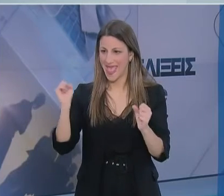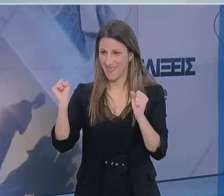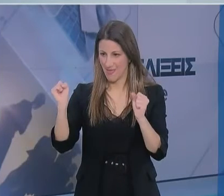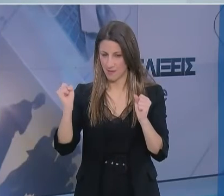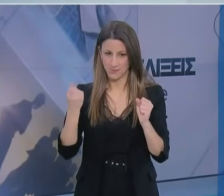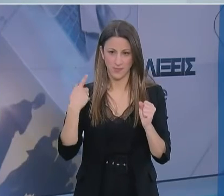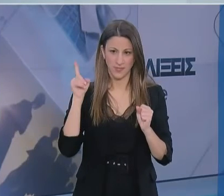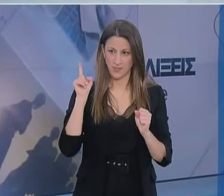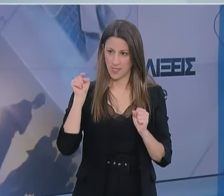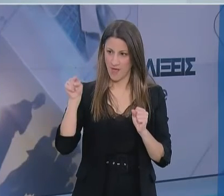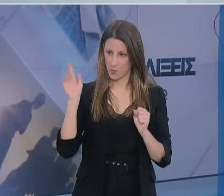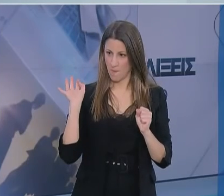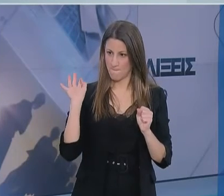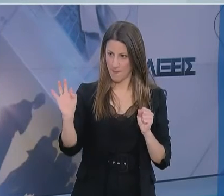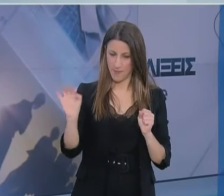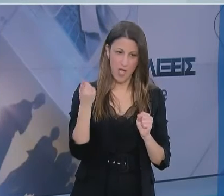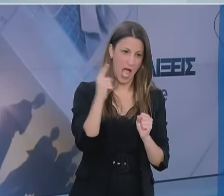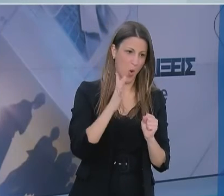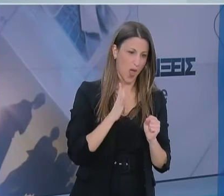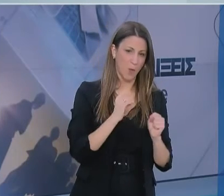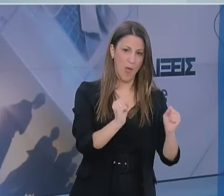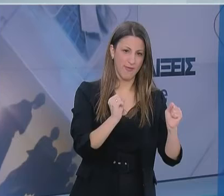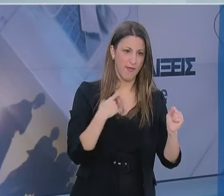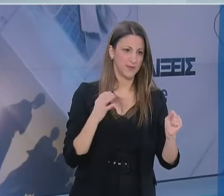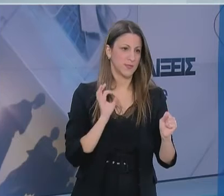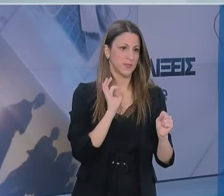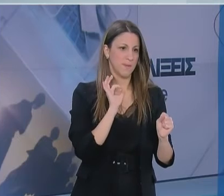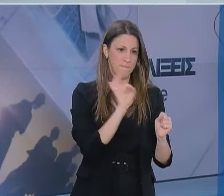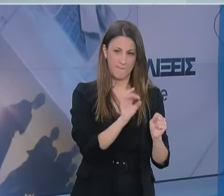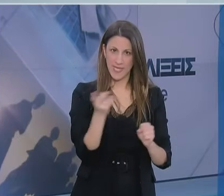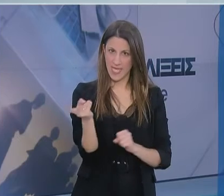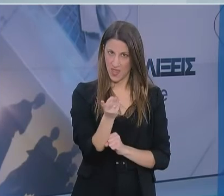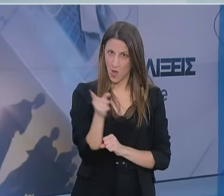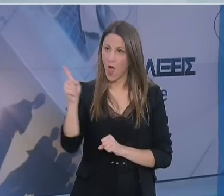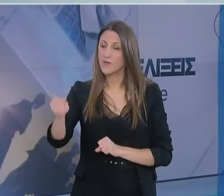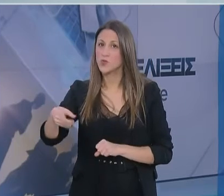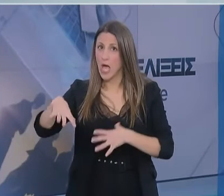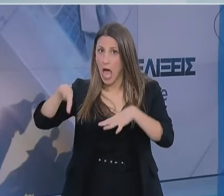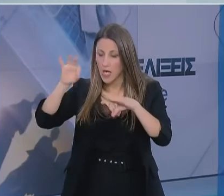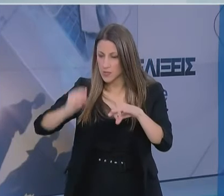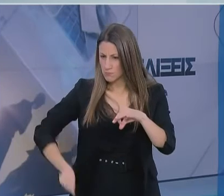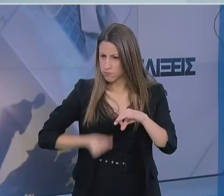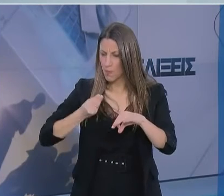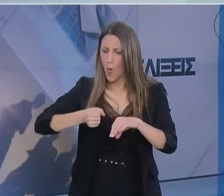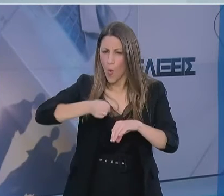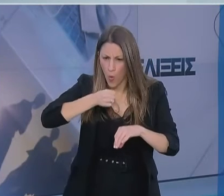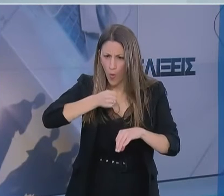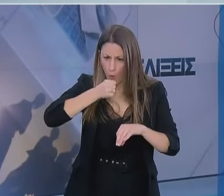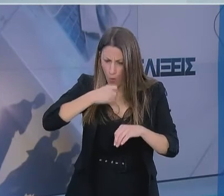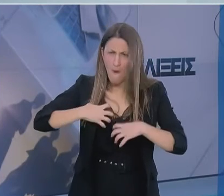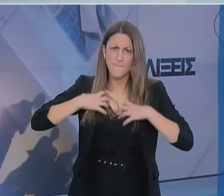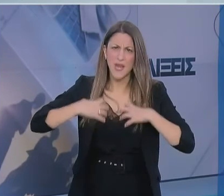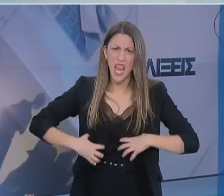ώστε ο ένας να προσβληθεί από κορονοϊό και να παραμείνει ασυμπτοματικός και ο άλλος να εκδηλώσει συμπτώματα να νοσήσει από